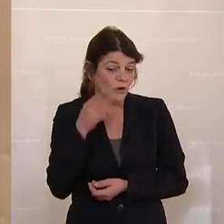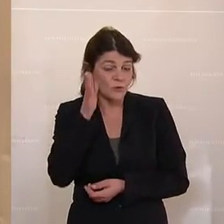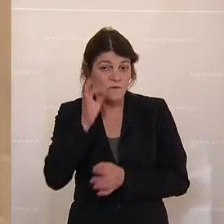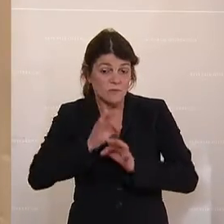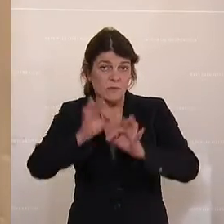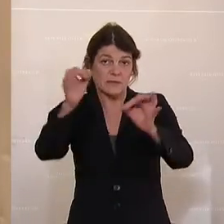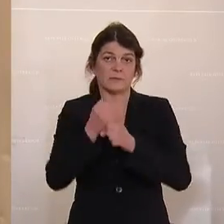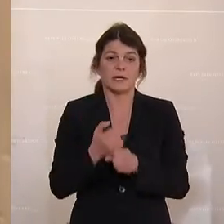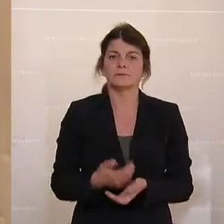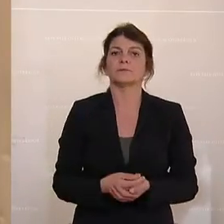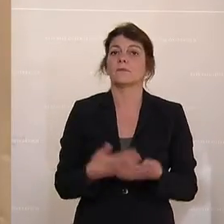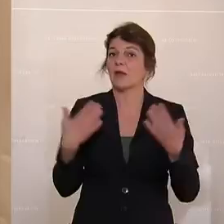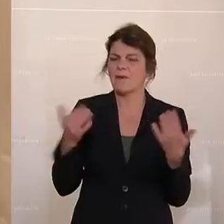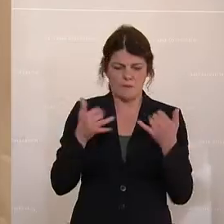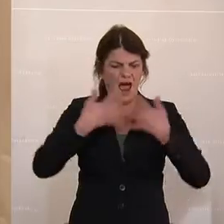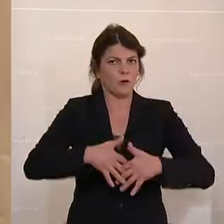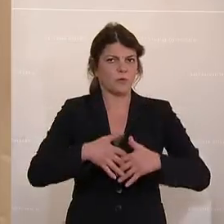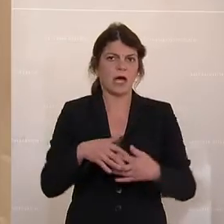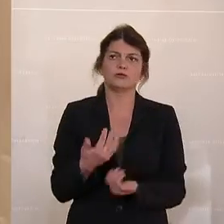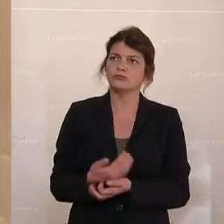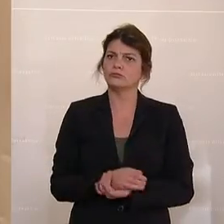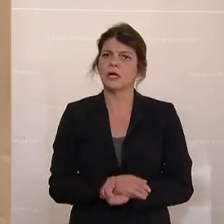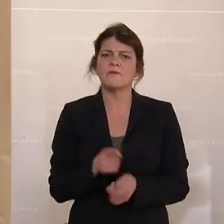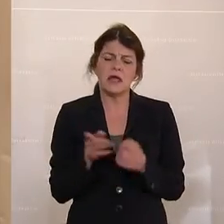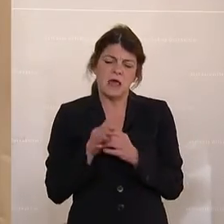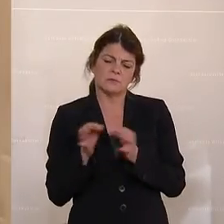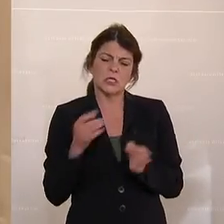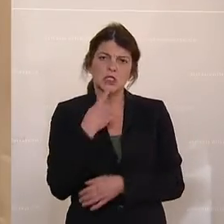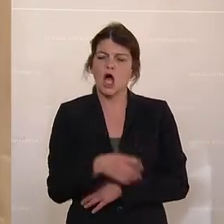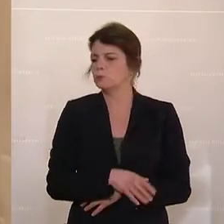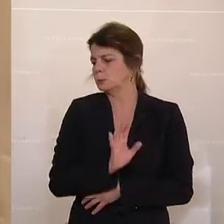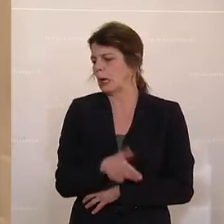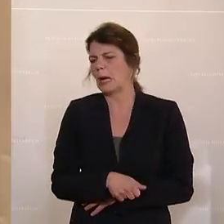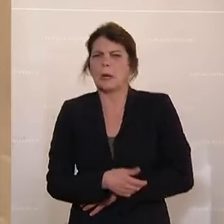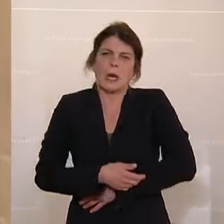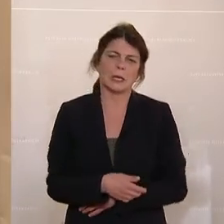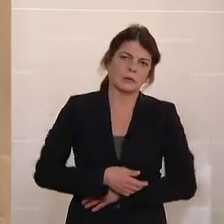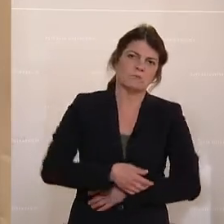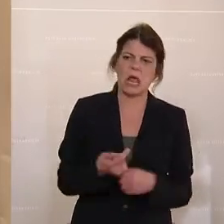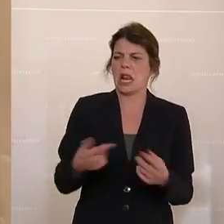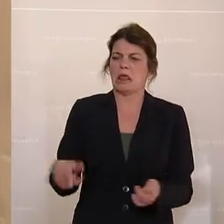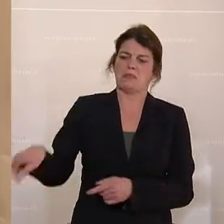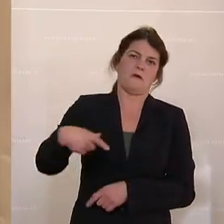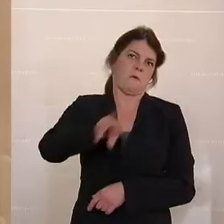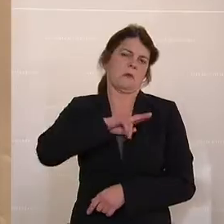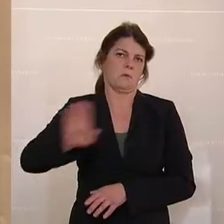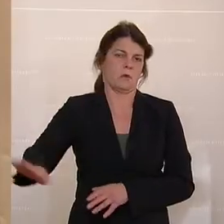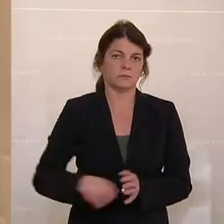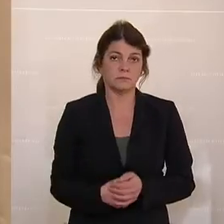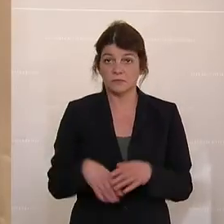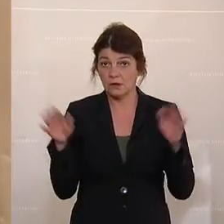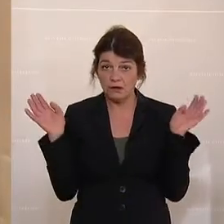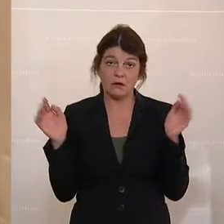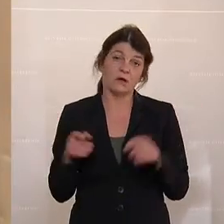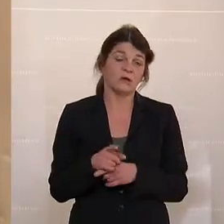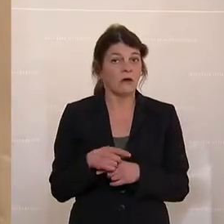Aber immer automatisch in einem Nebensatz zu sagen, aber eigentlich sind die Länder dafür zuständig, da machen